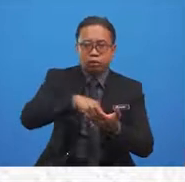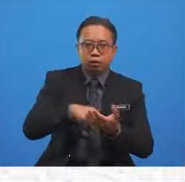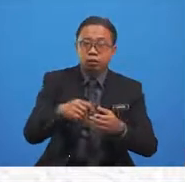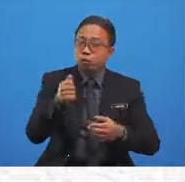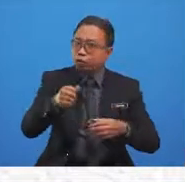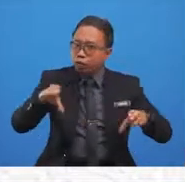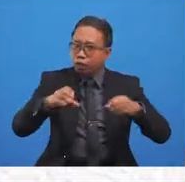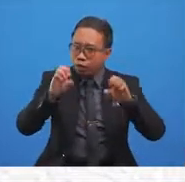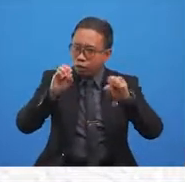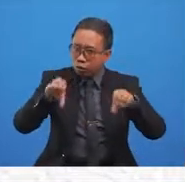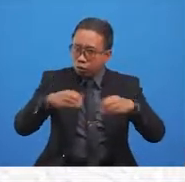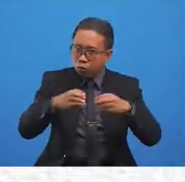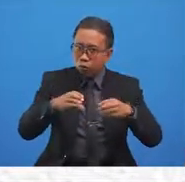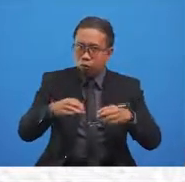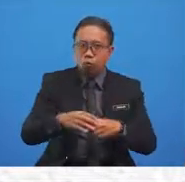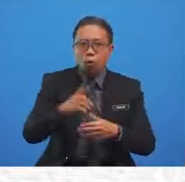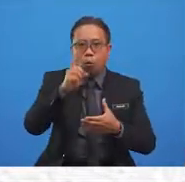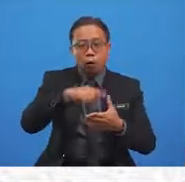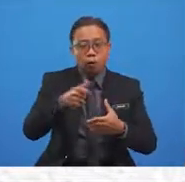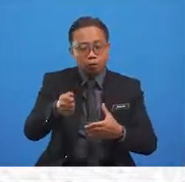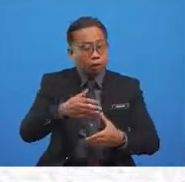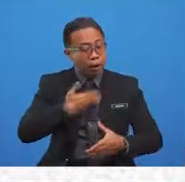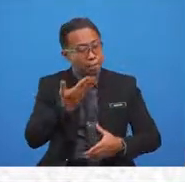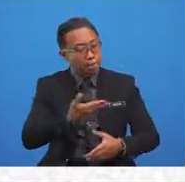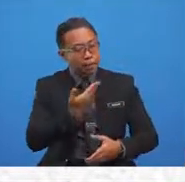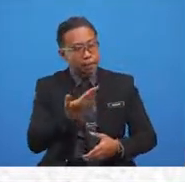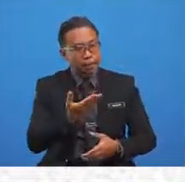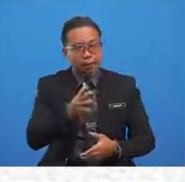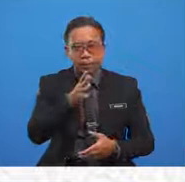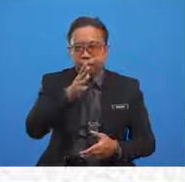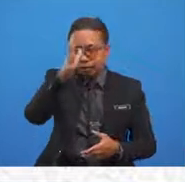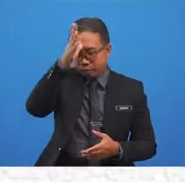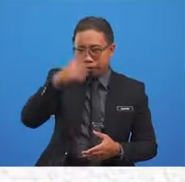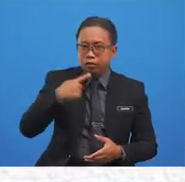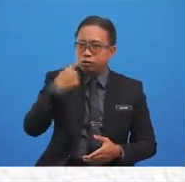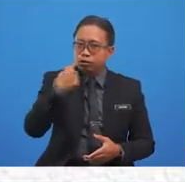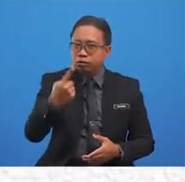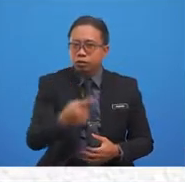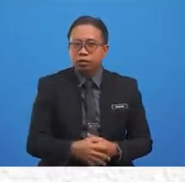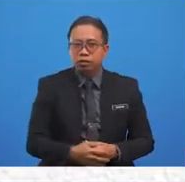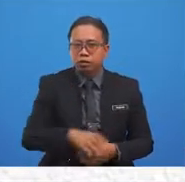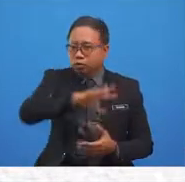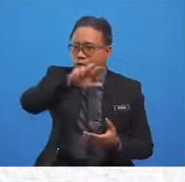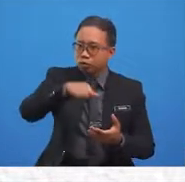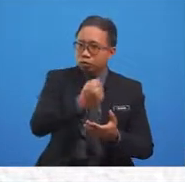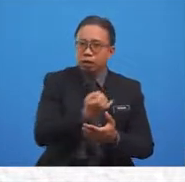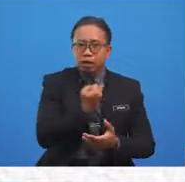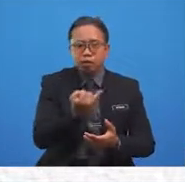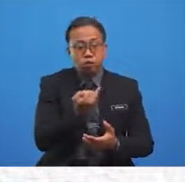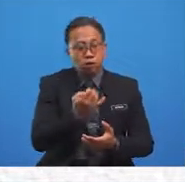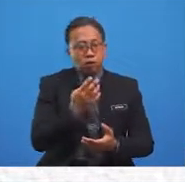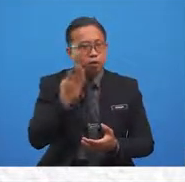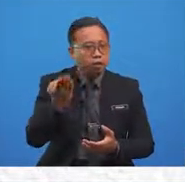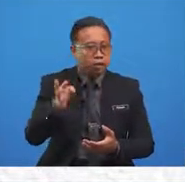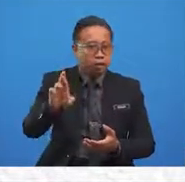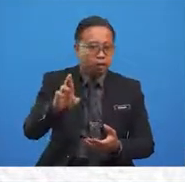You can do what makes you happy. Papa and Mama say. Everyone enjoys their